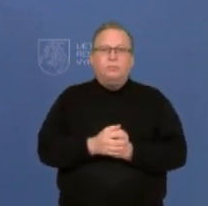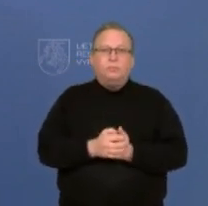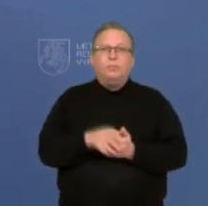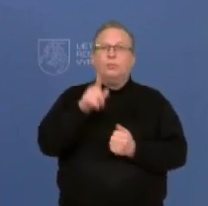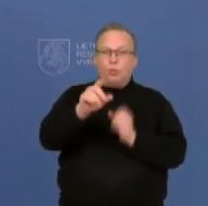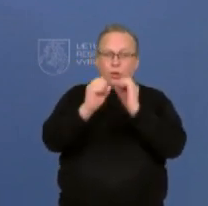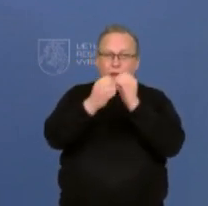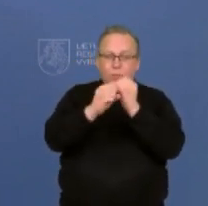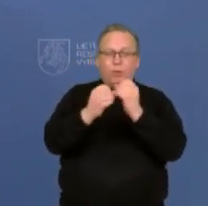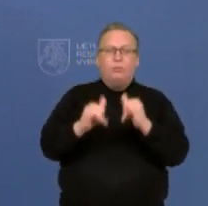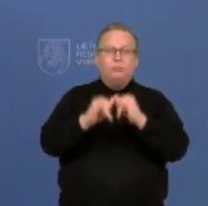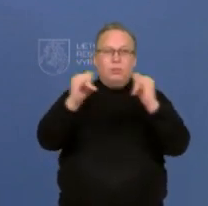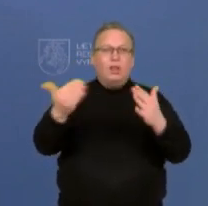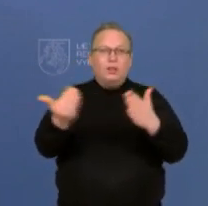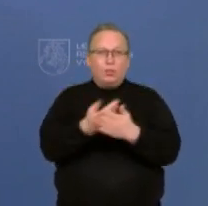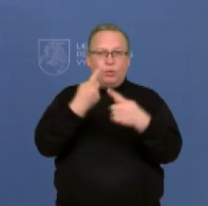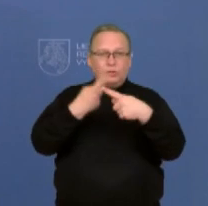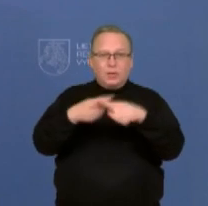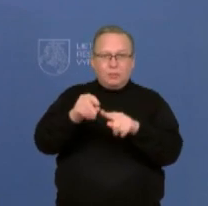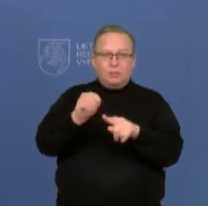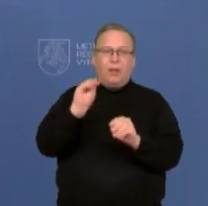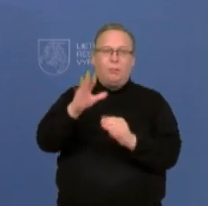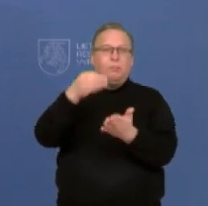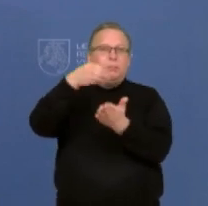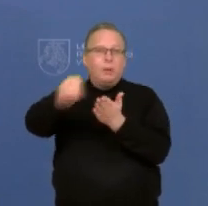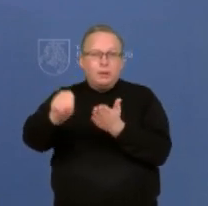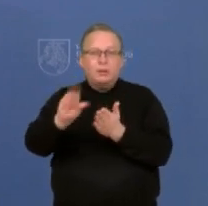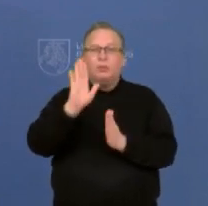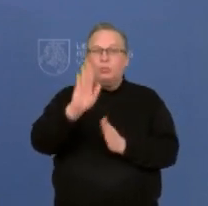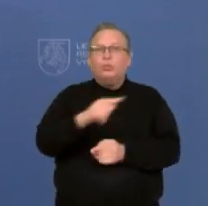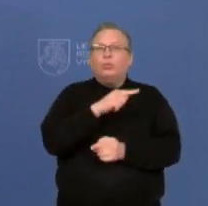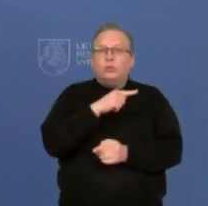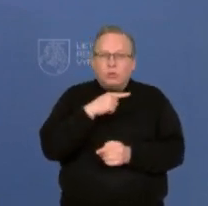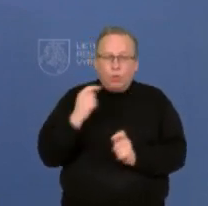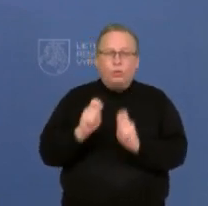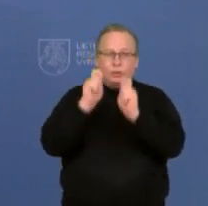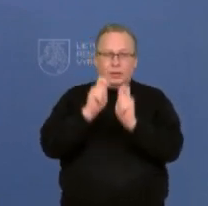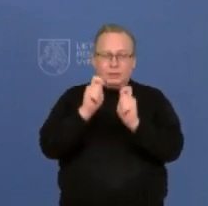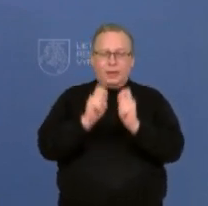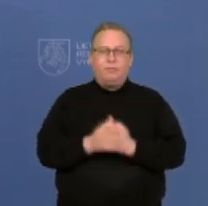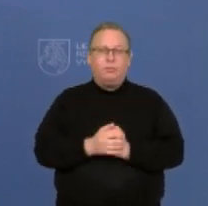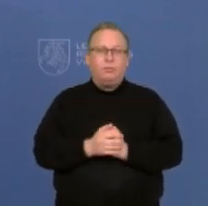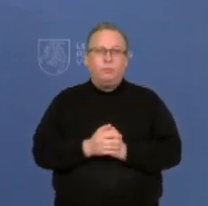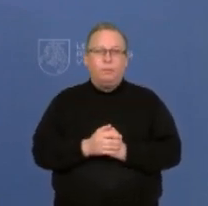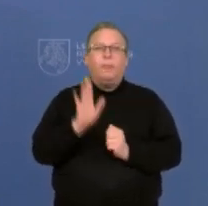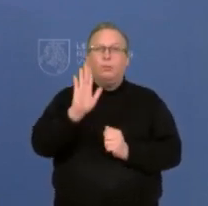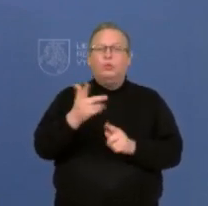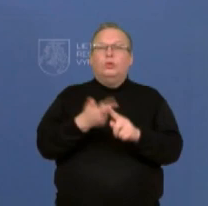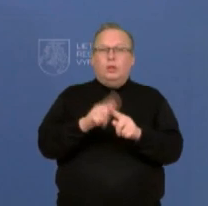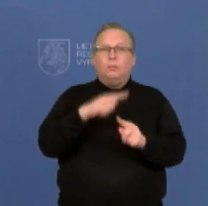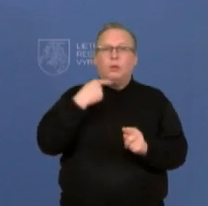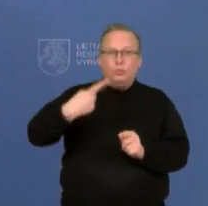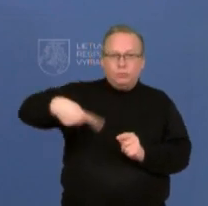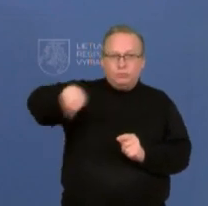laboratorių pajėgumų, įsigyti naujos įrangos, kad, na, testavimo būtų daug, ir jis būtų, kuo labiau prieinamas